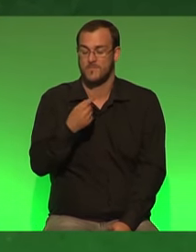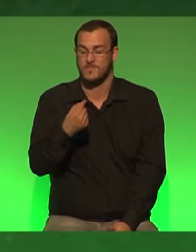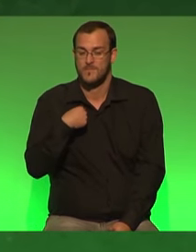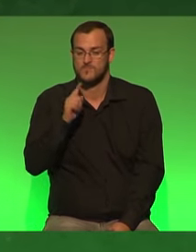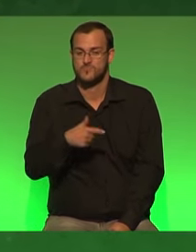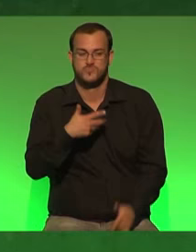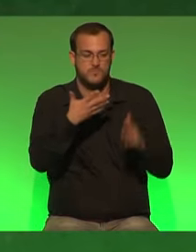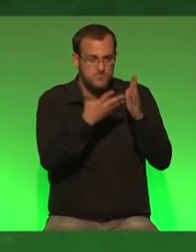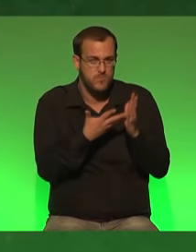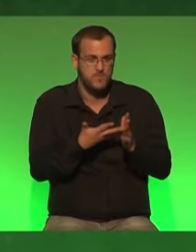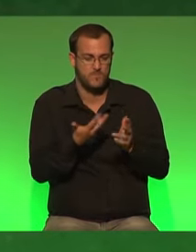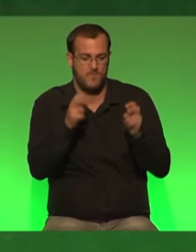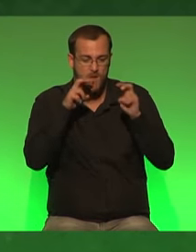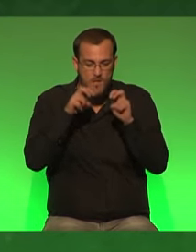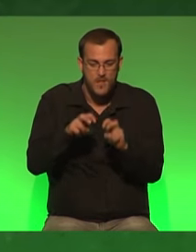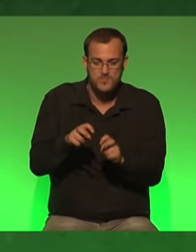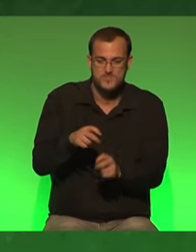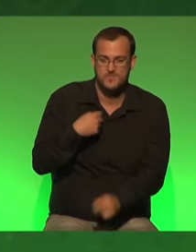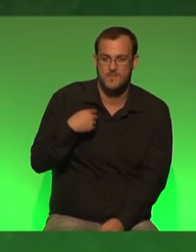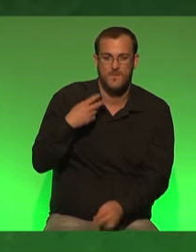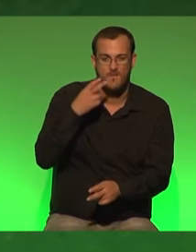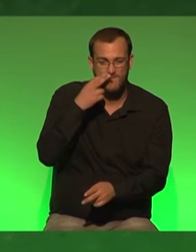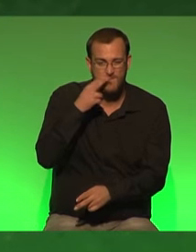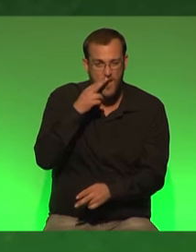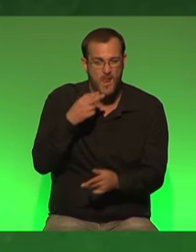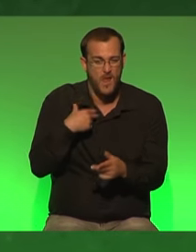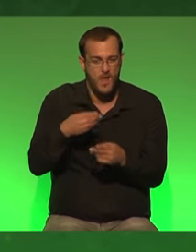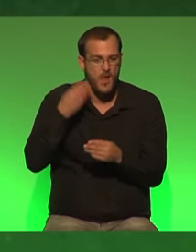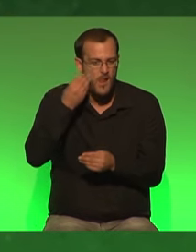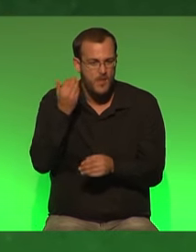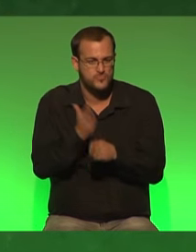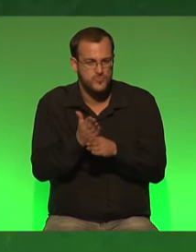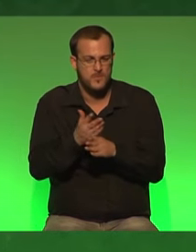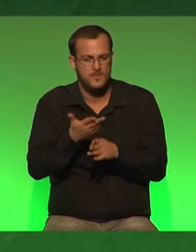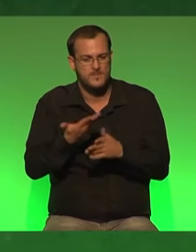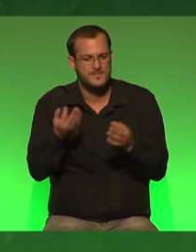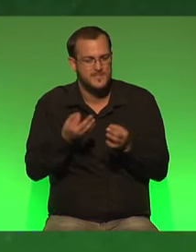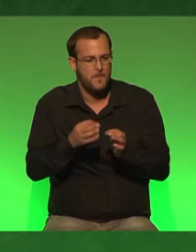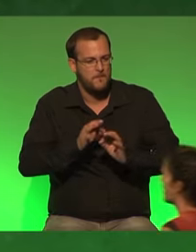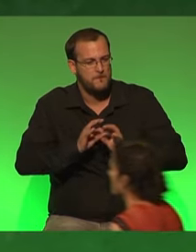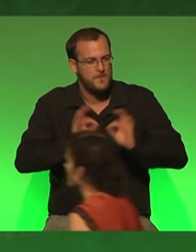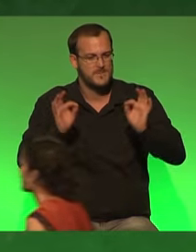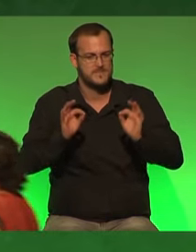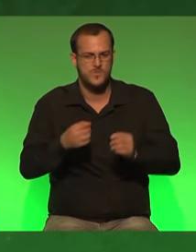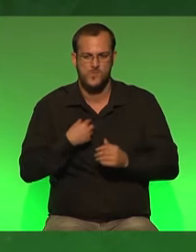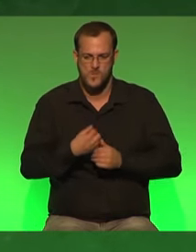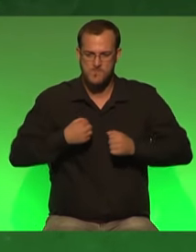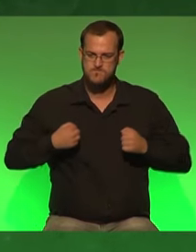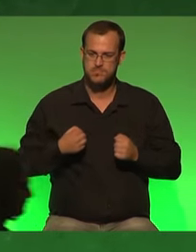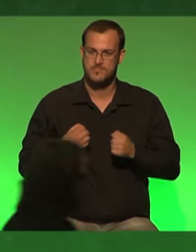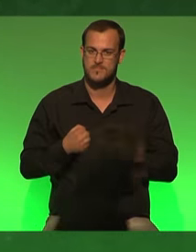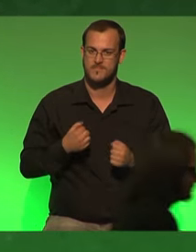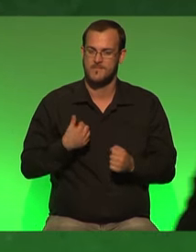zu analysieren aus fehlern zu lernen die dinge besser zu machen seine frau zu stehen im übrigen als